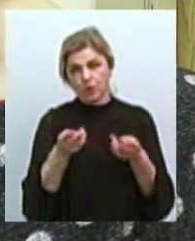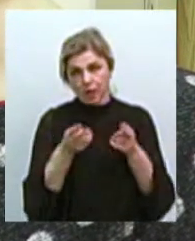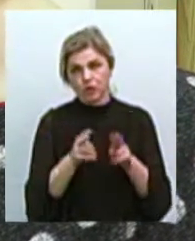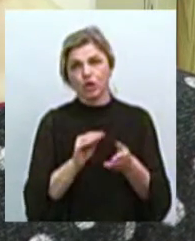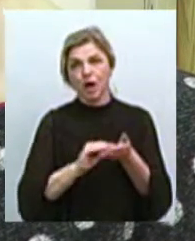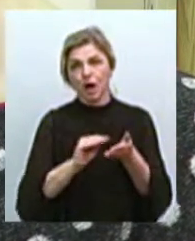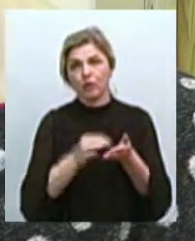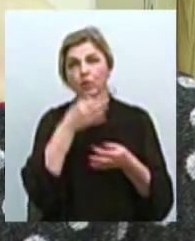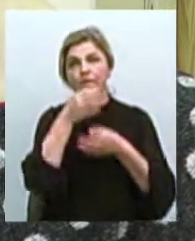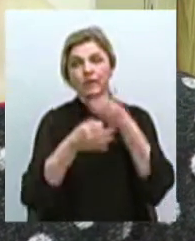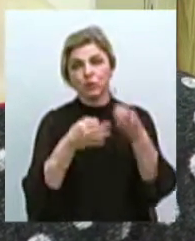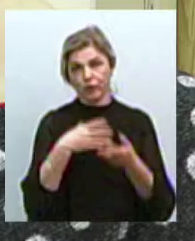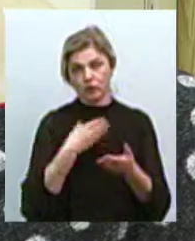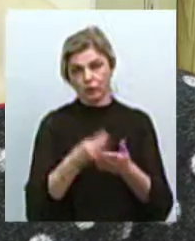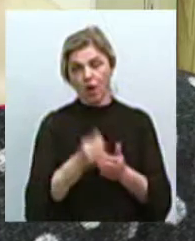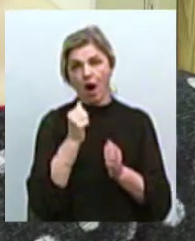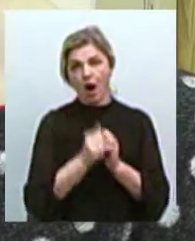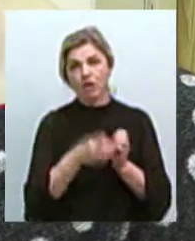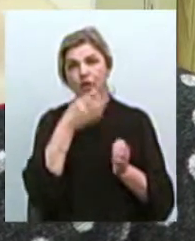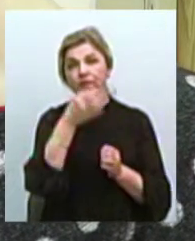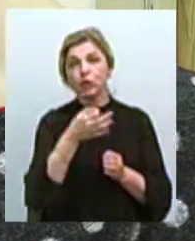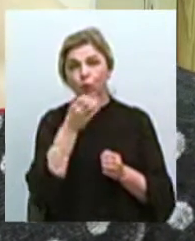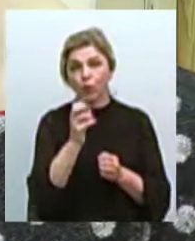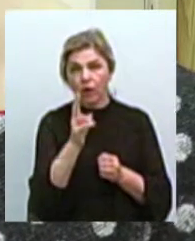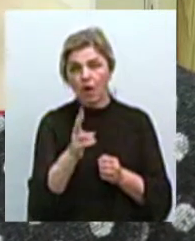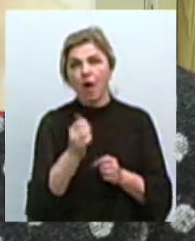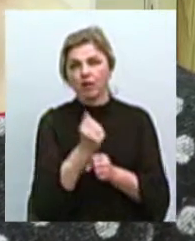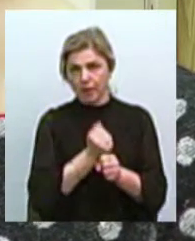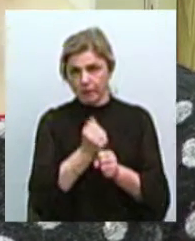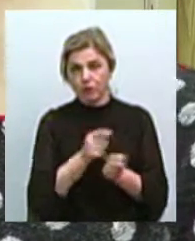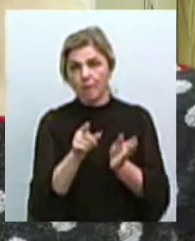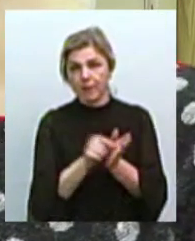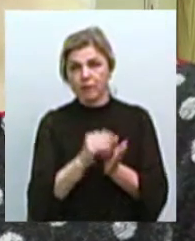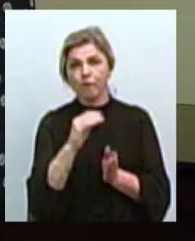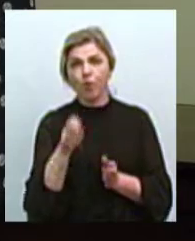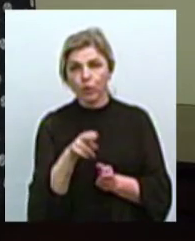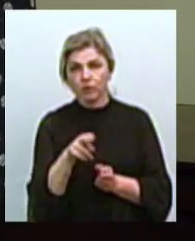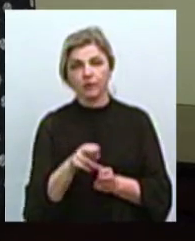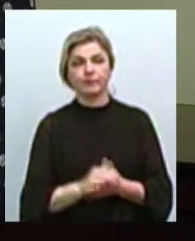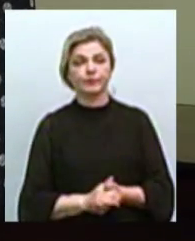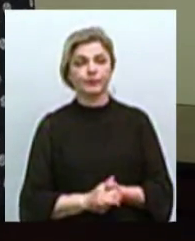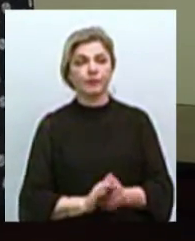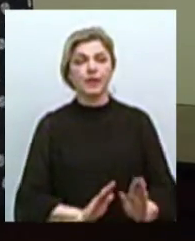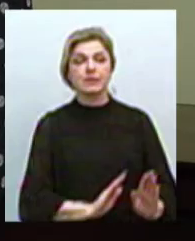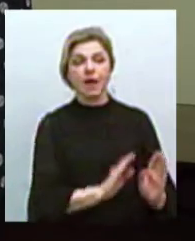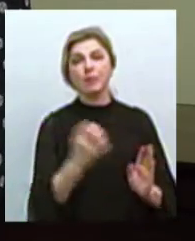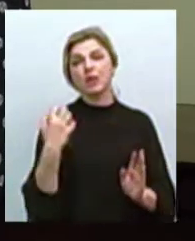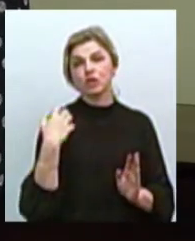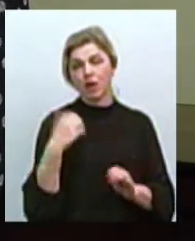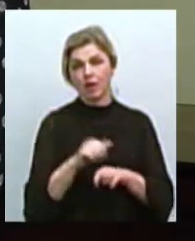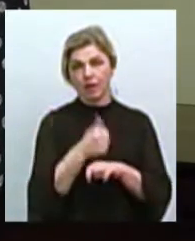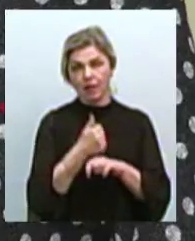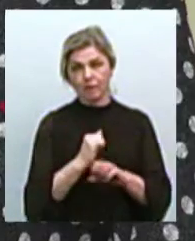відгуки свої, кожен відгук відпрацьовується Пенсійним фондом України. Заступниця начальниці головного